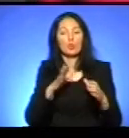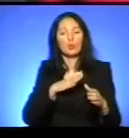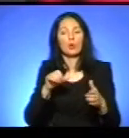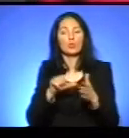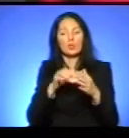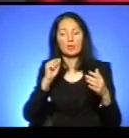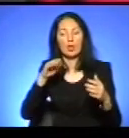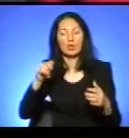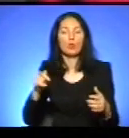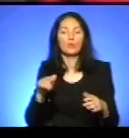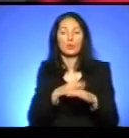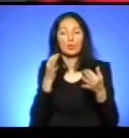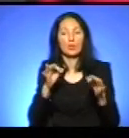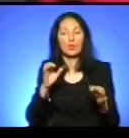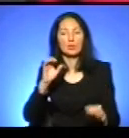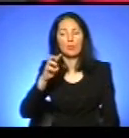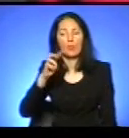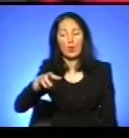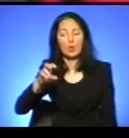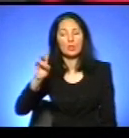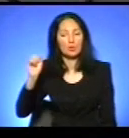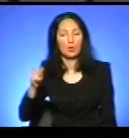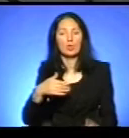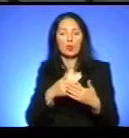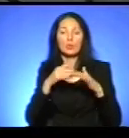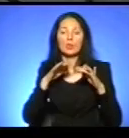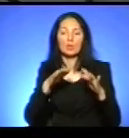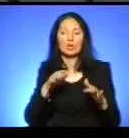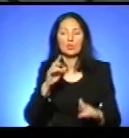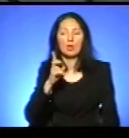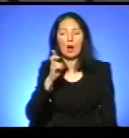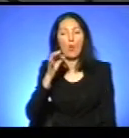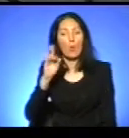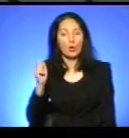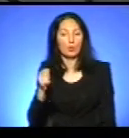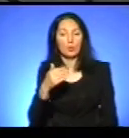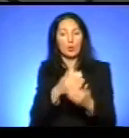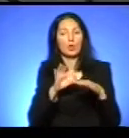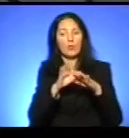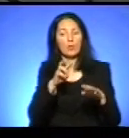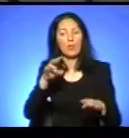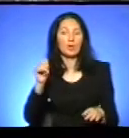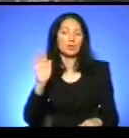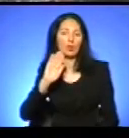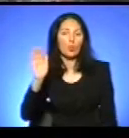«Доброволець Микола Узарук» і громадська діячка Катерина Бойко. Програму вела Лариса Михальська. До побачення.